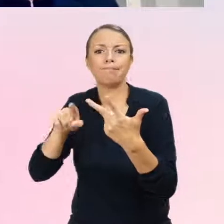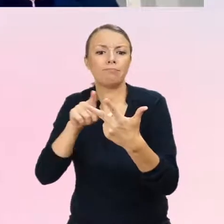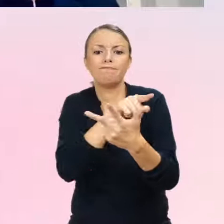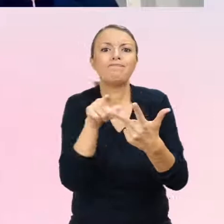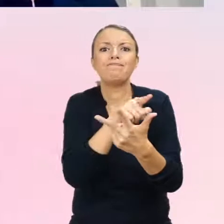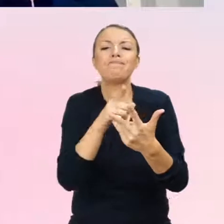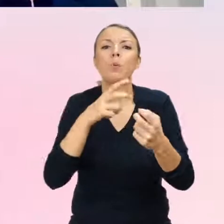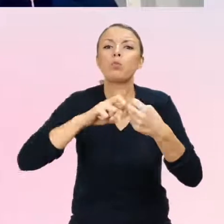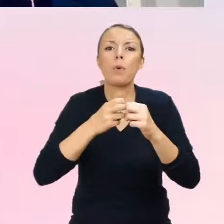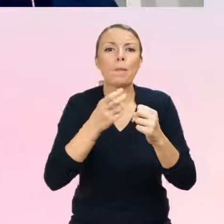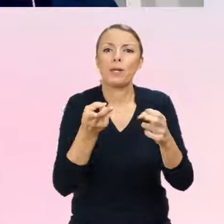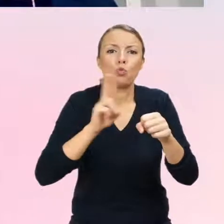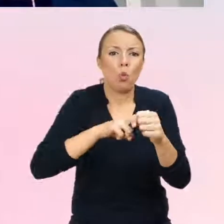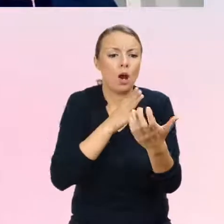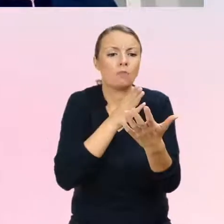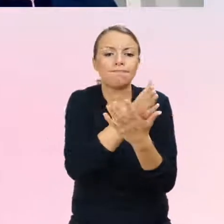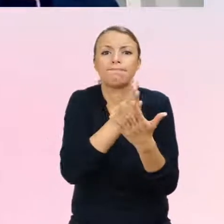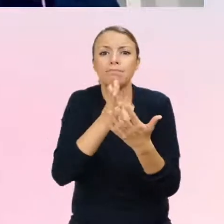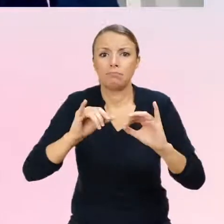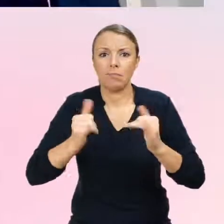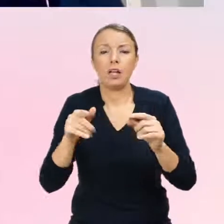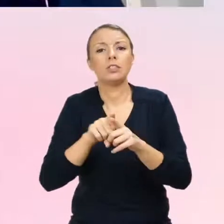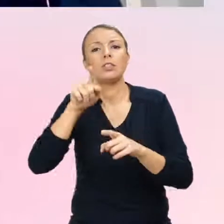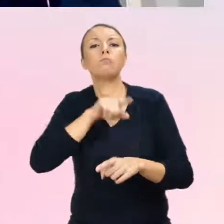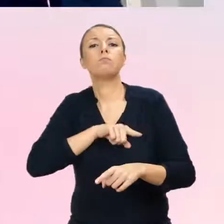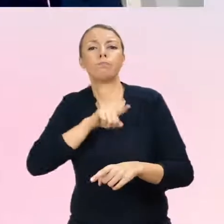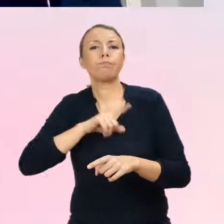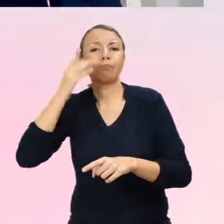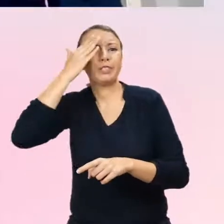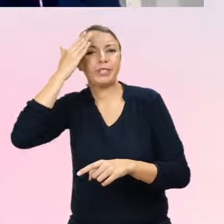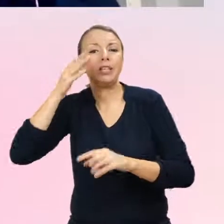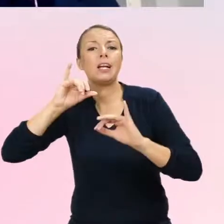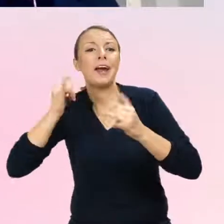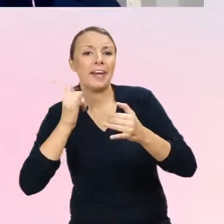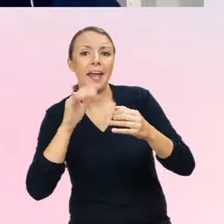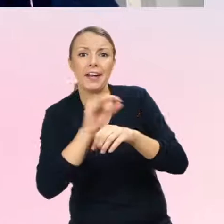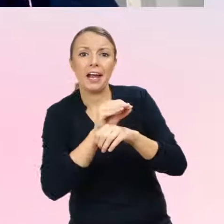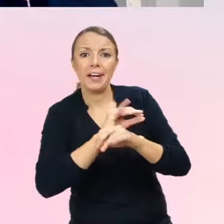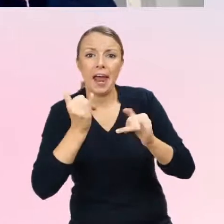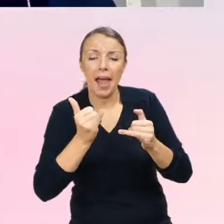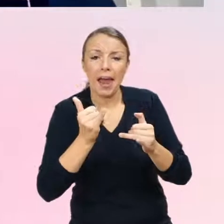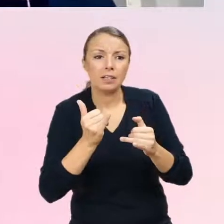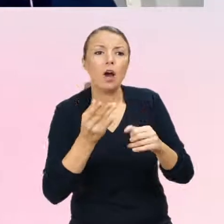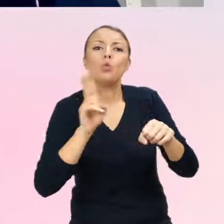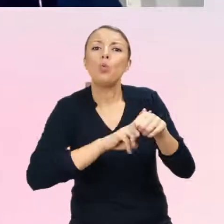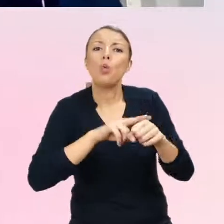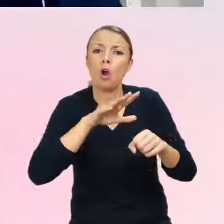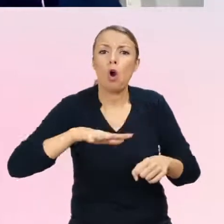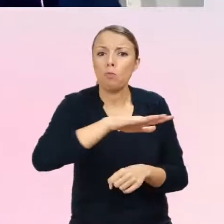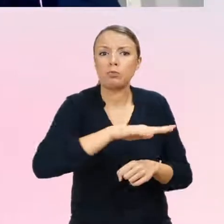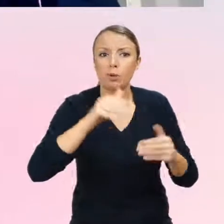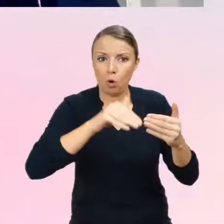współwystępujące zaburzenia psychiczne leczyć, a gdzie ten obszar zaburzeń już jest w tym obszarze